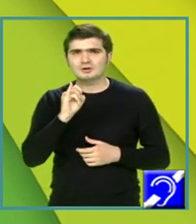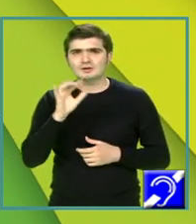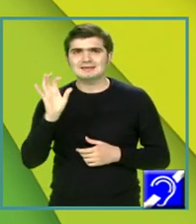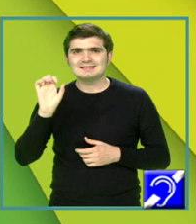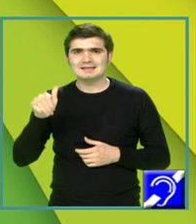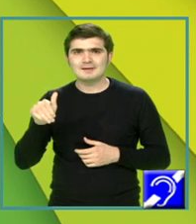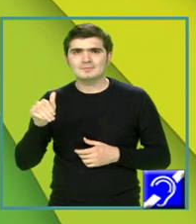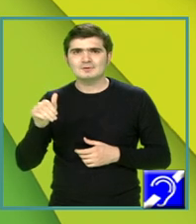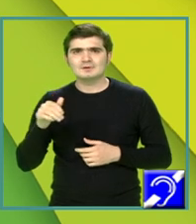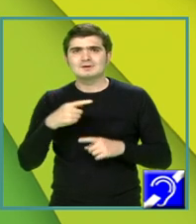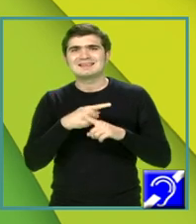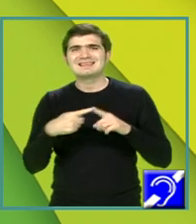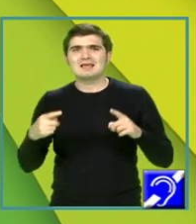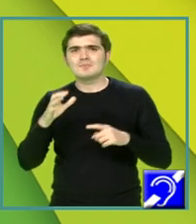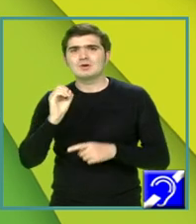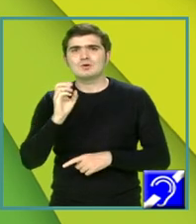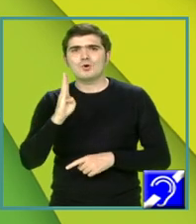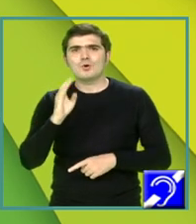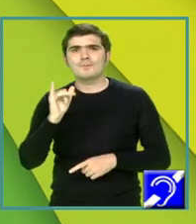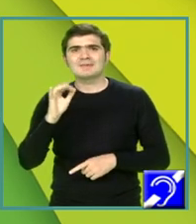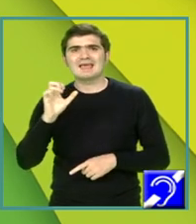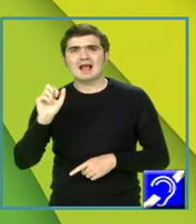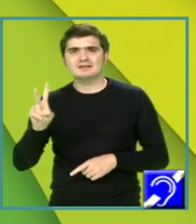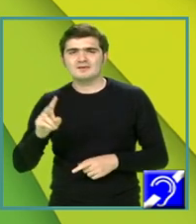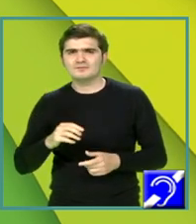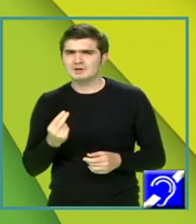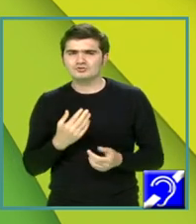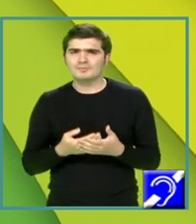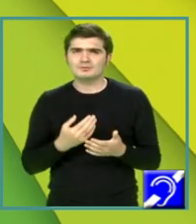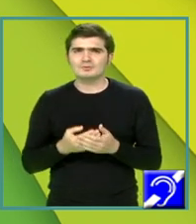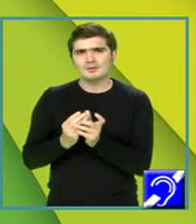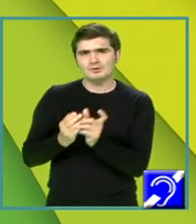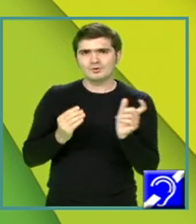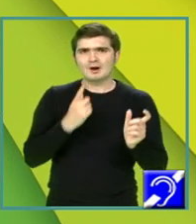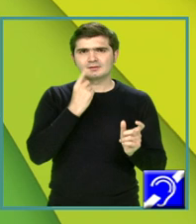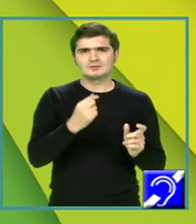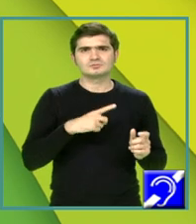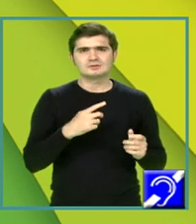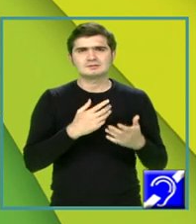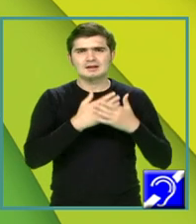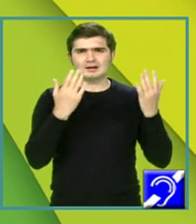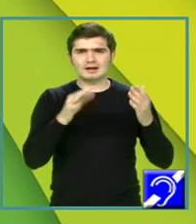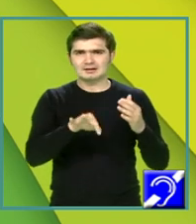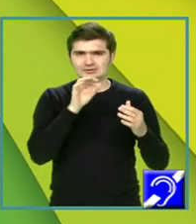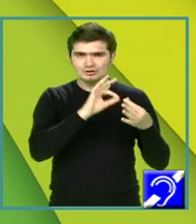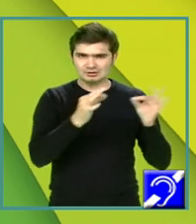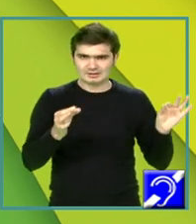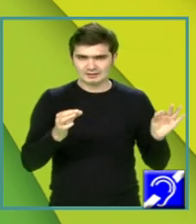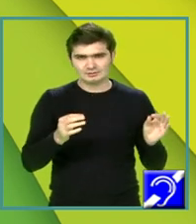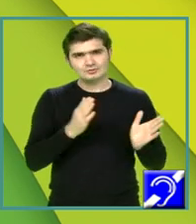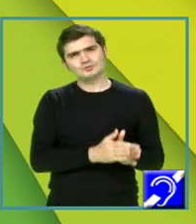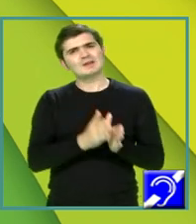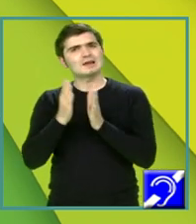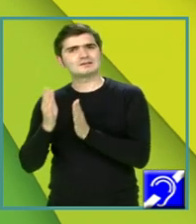semi-obiectiv. De ce? Pentru că, pe de o parte, răspunsul este concret, identificabil în text, iar pe de altă